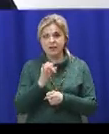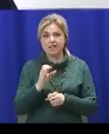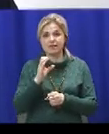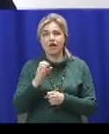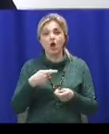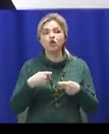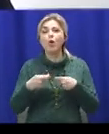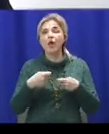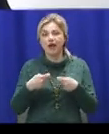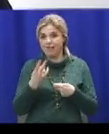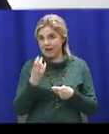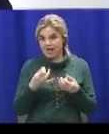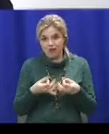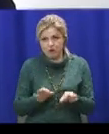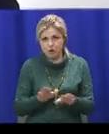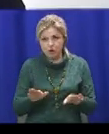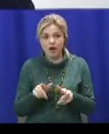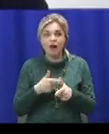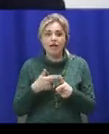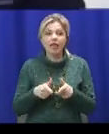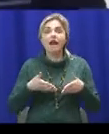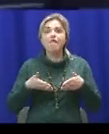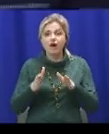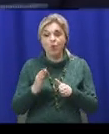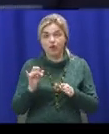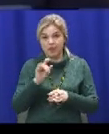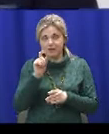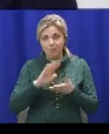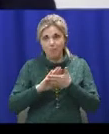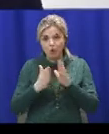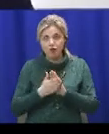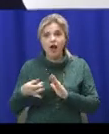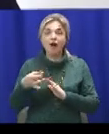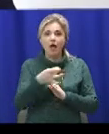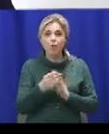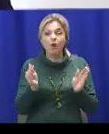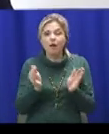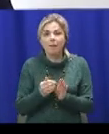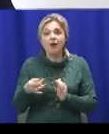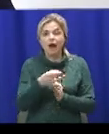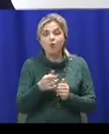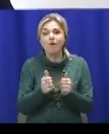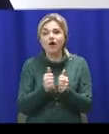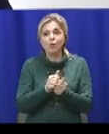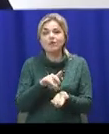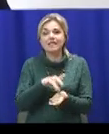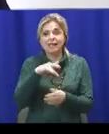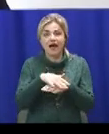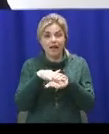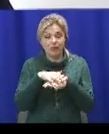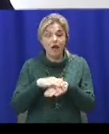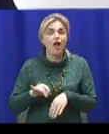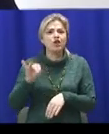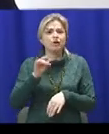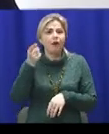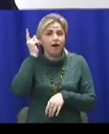Одним із питань чи виходу з створенням – це мікрорайон, район вокруг центрального ринку. Історично так складалось, що